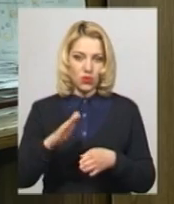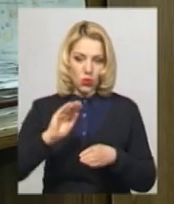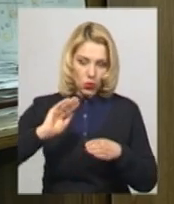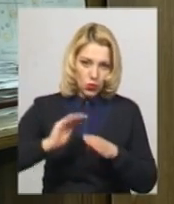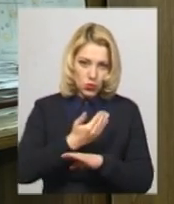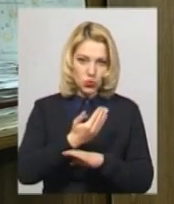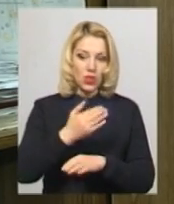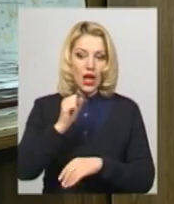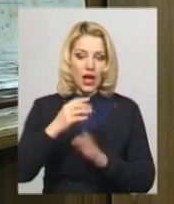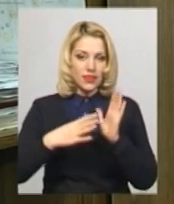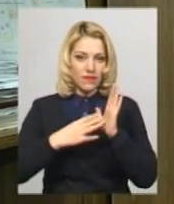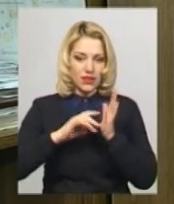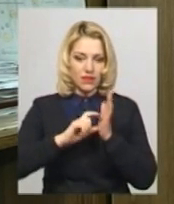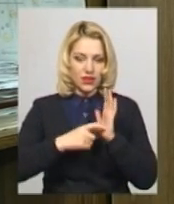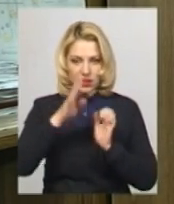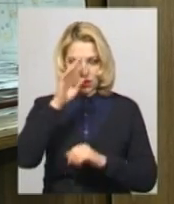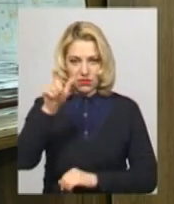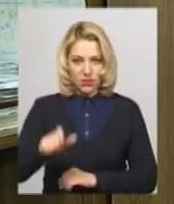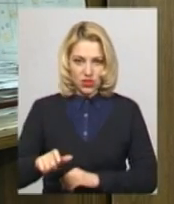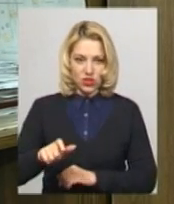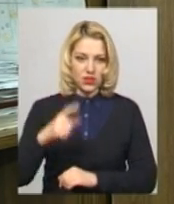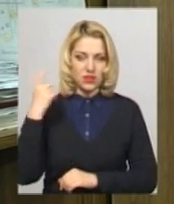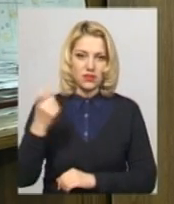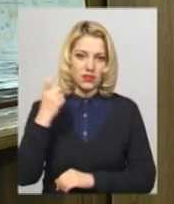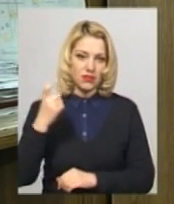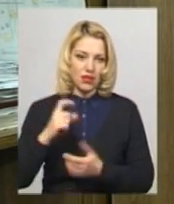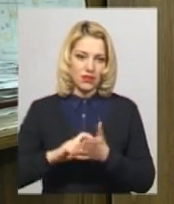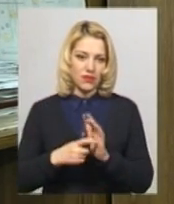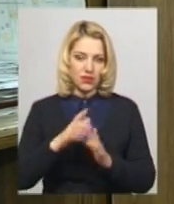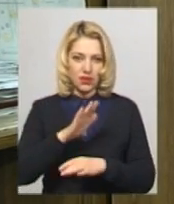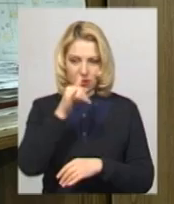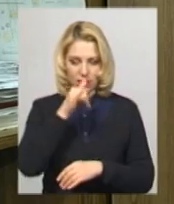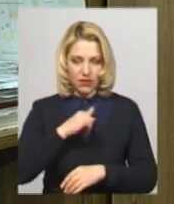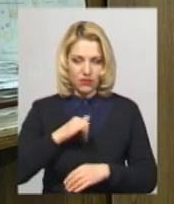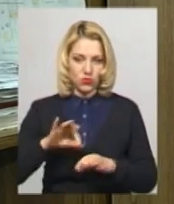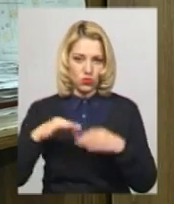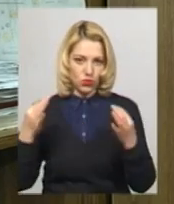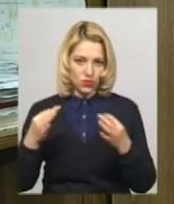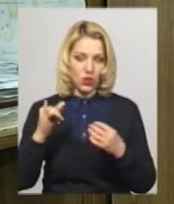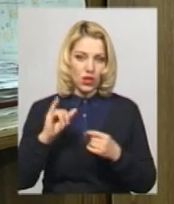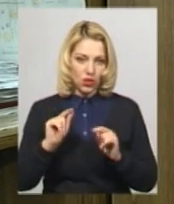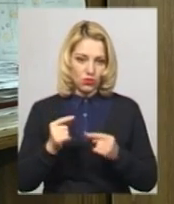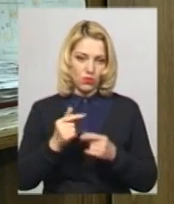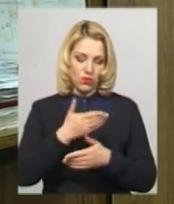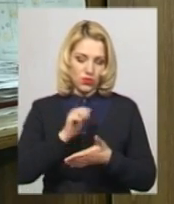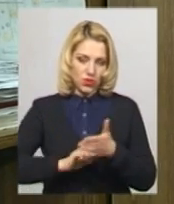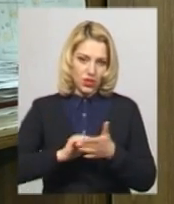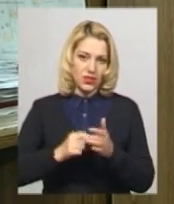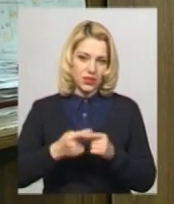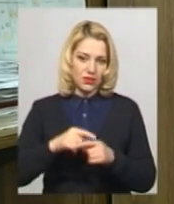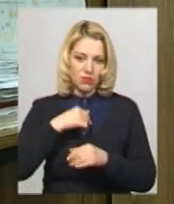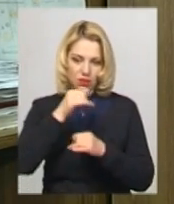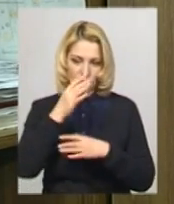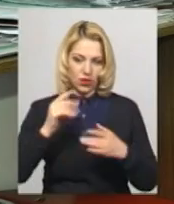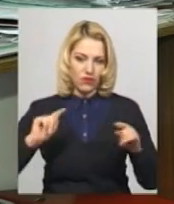але в 9-ту квартиру мешканець 9-ї квартири не надавав нам доступ. Через що ми не могли відновити